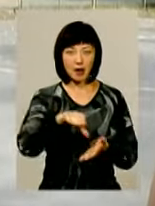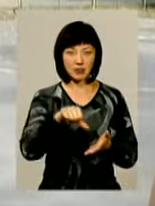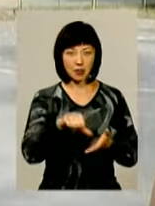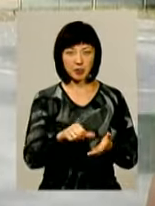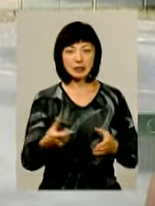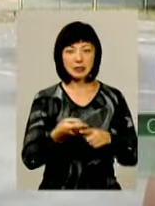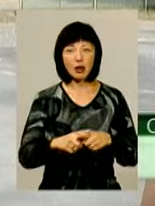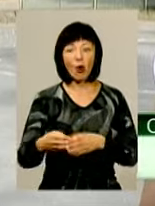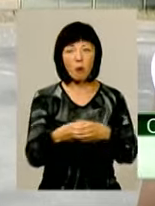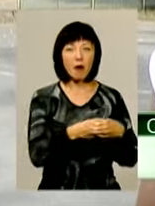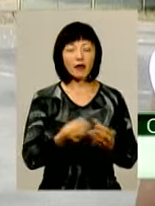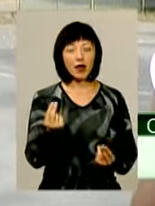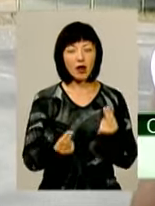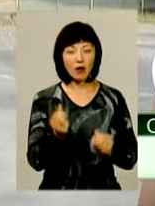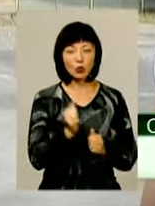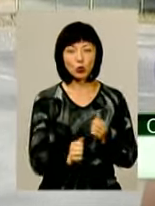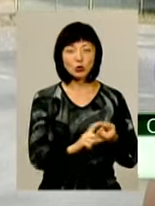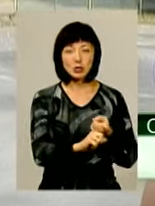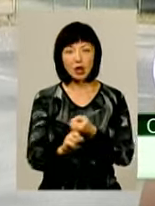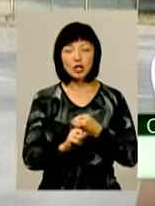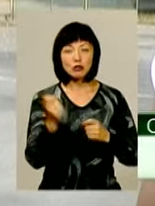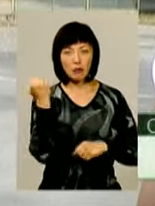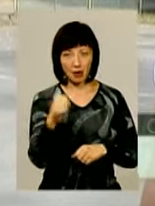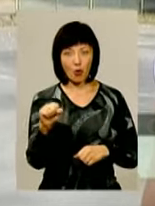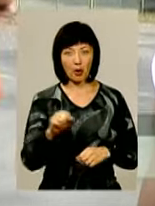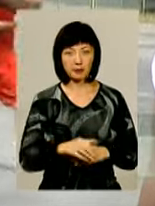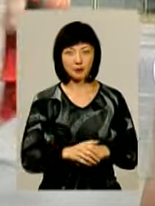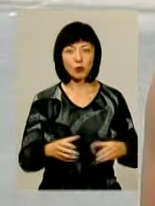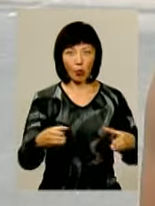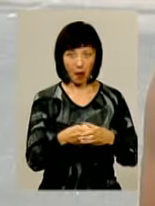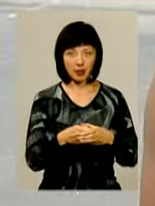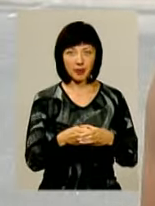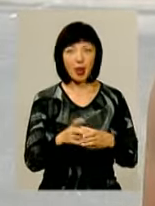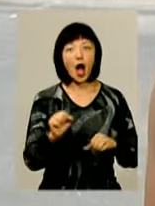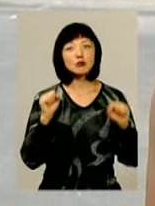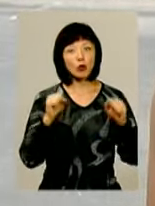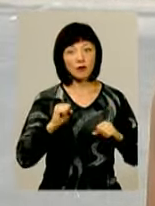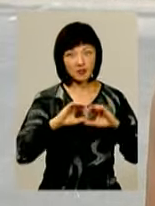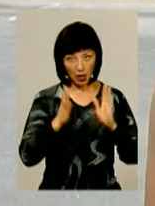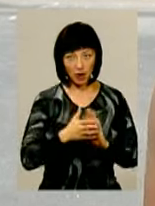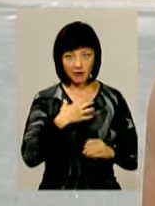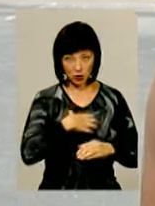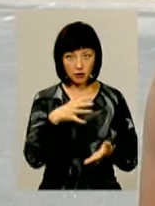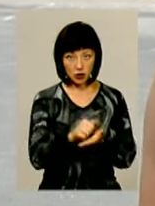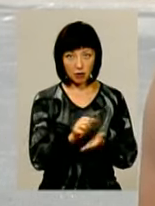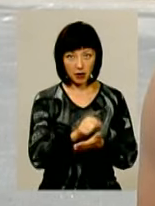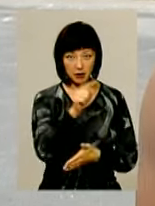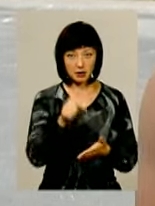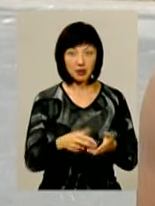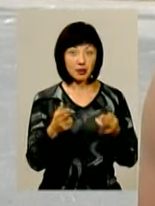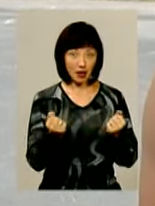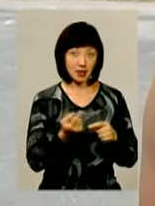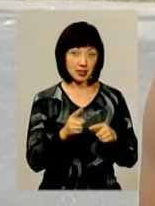командна гра і від кожного залежить перемога команди. А спортом взагалі важливо займатися? Так,